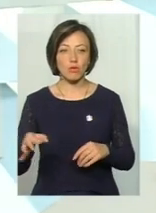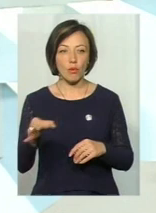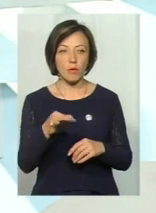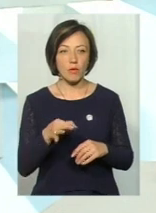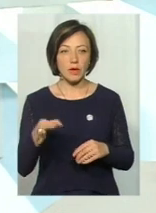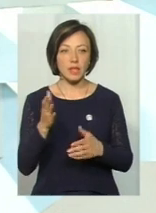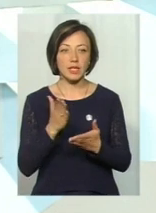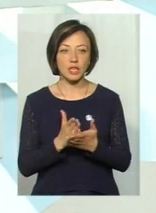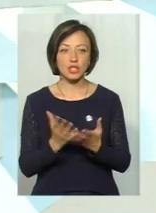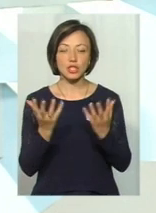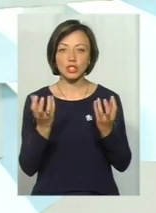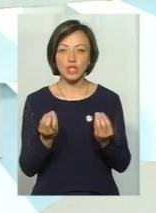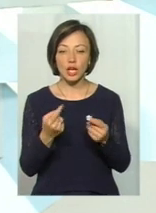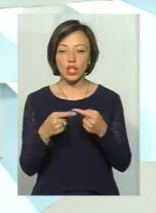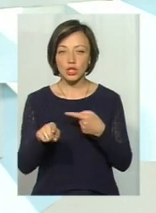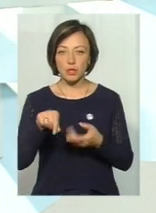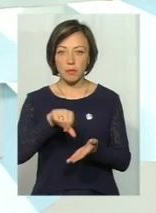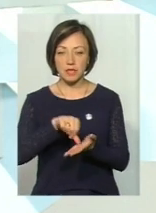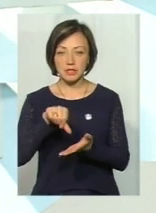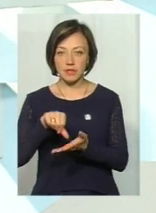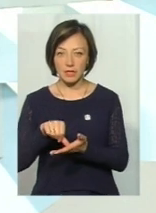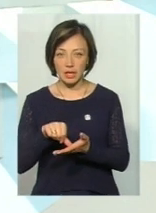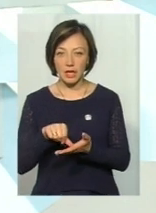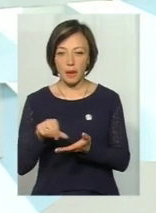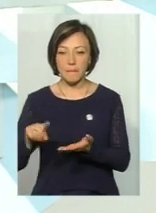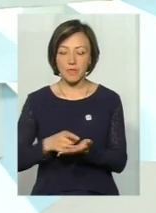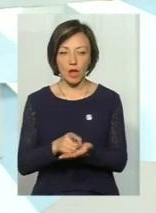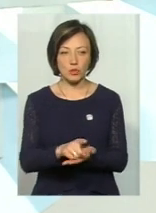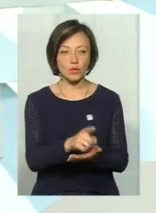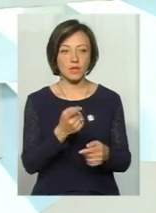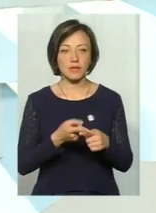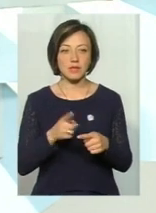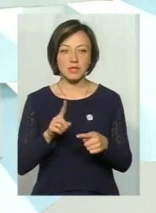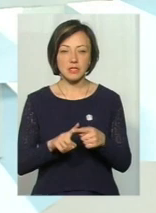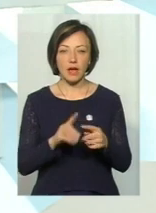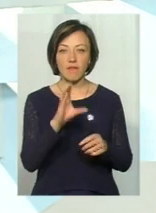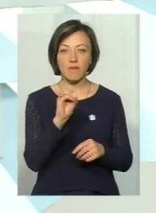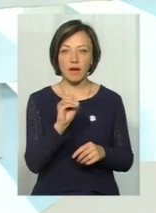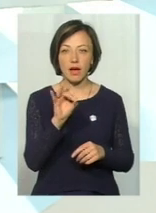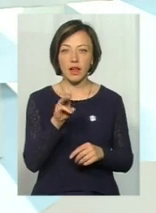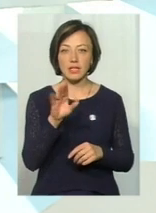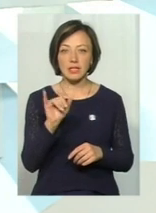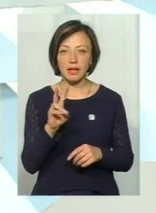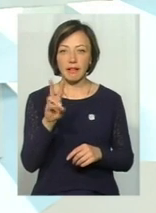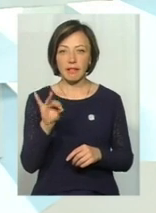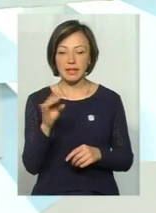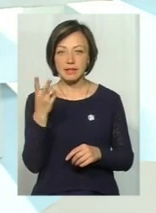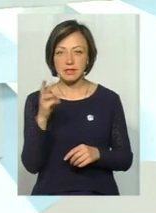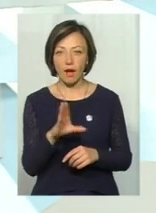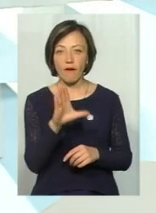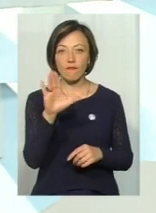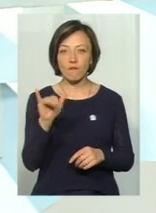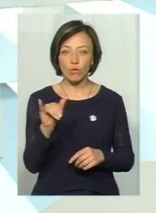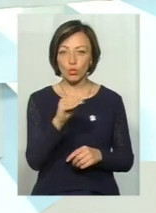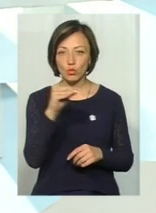є ще інші представники плазунів, це, наприклад, веретільниця, вуш водяний, який люди